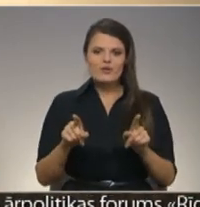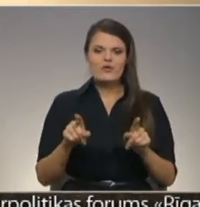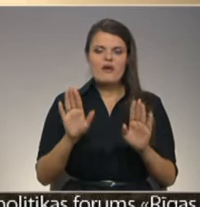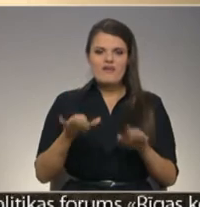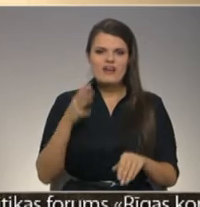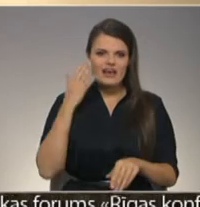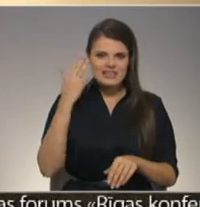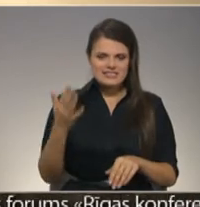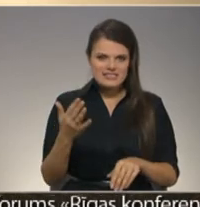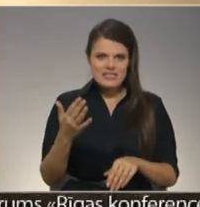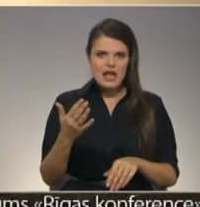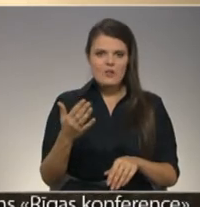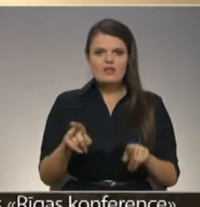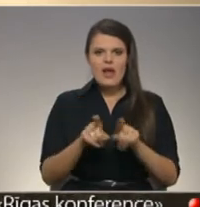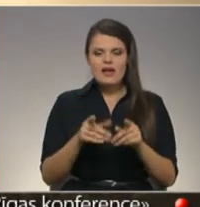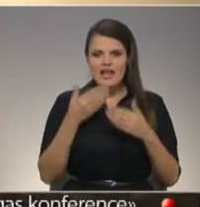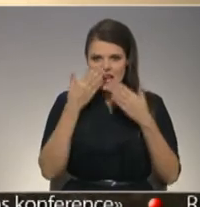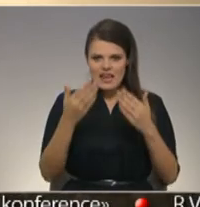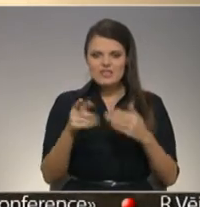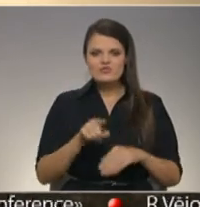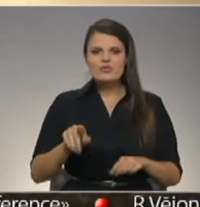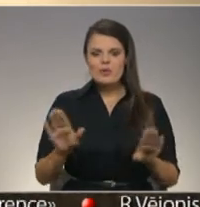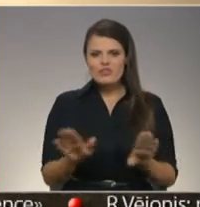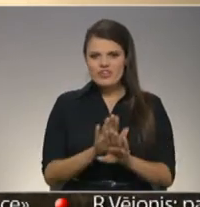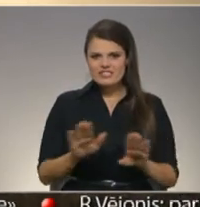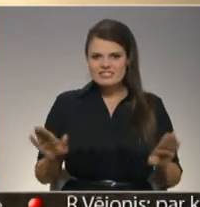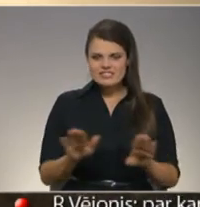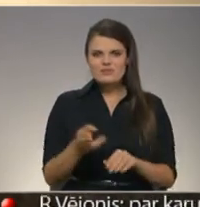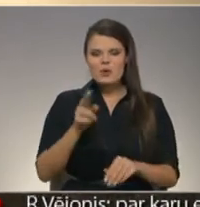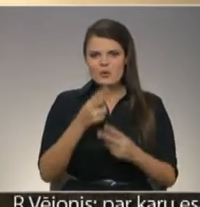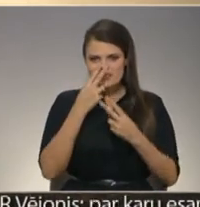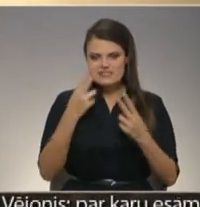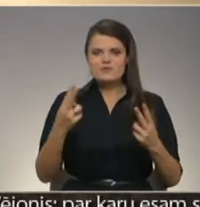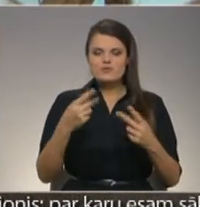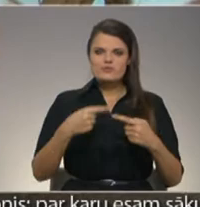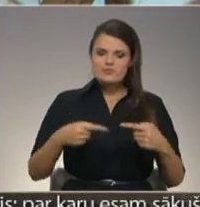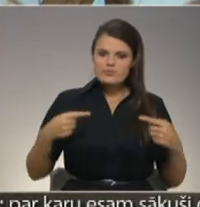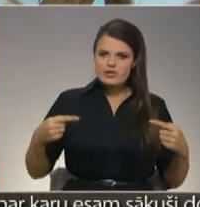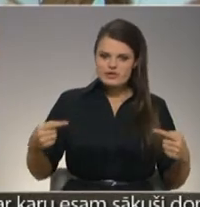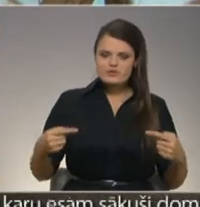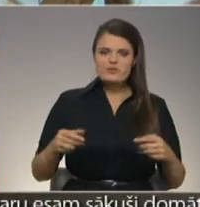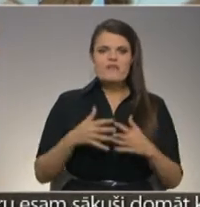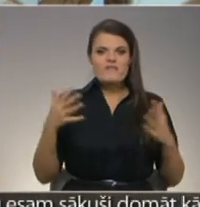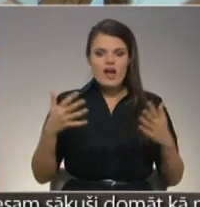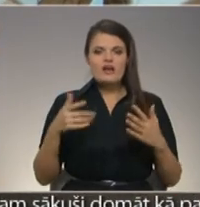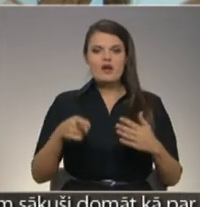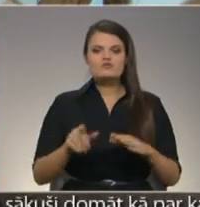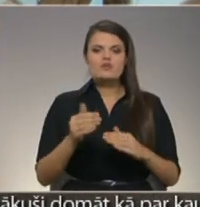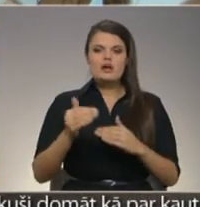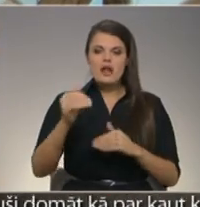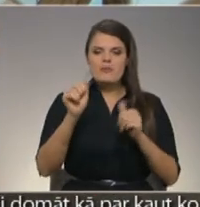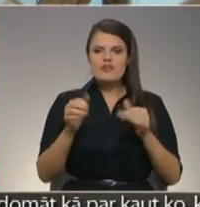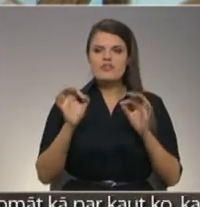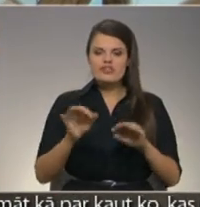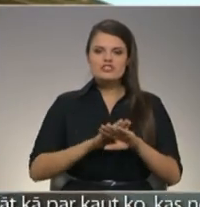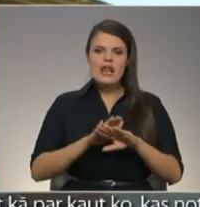iztēloties arī lasot tās tautas dziesmas un skatoties priekšmetus. Vairumam muzeu to krājumus veido tieši